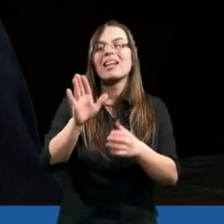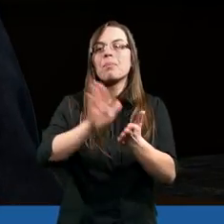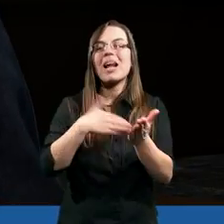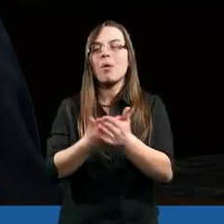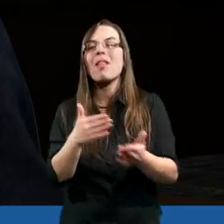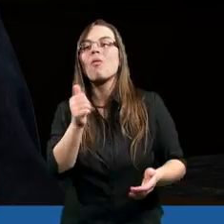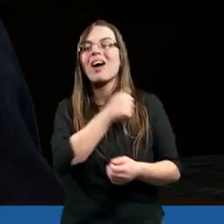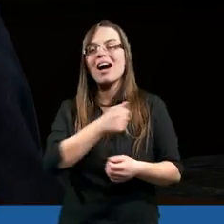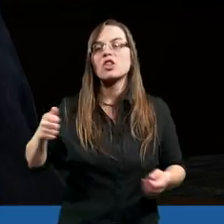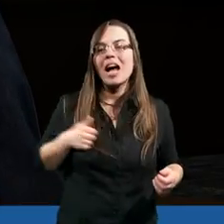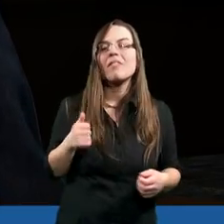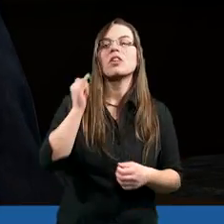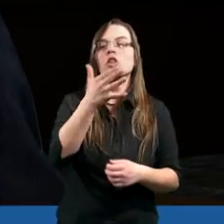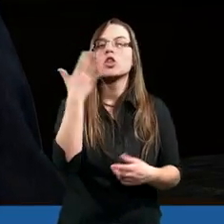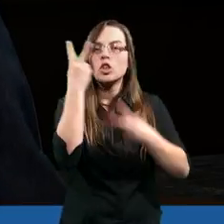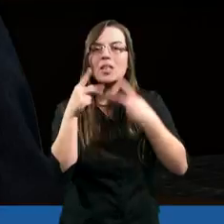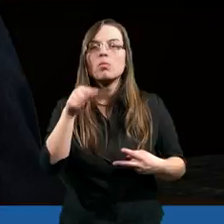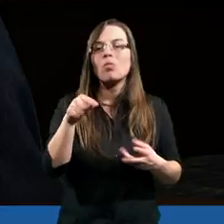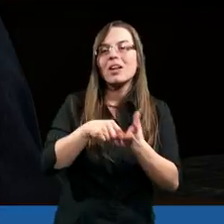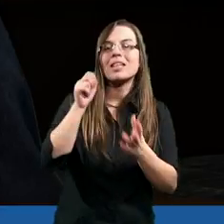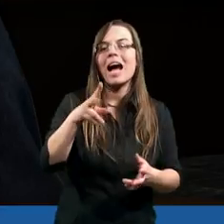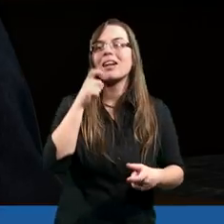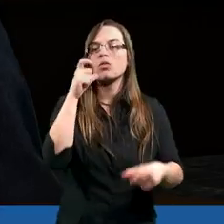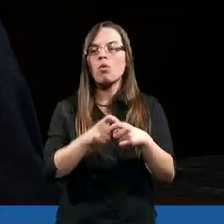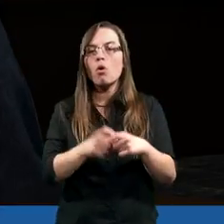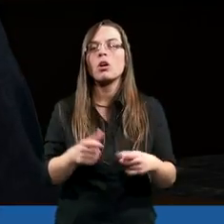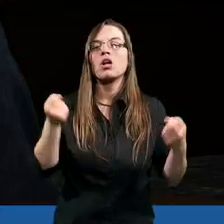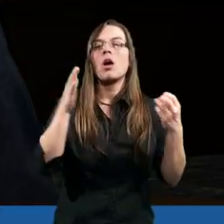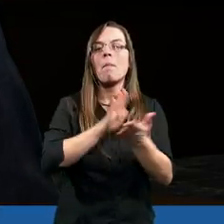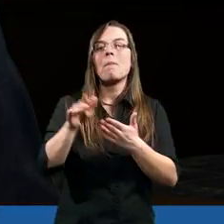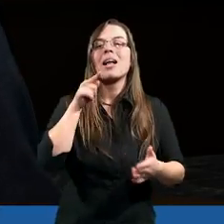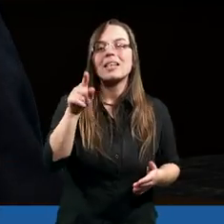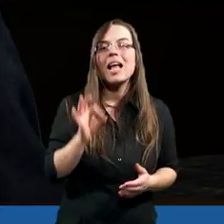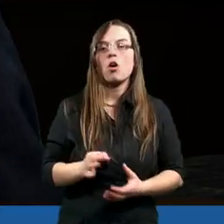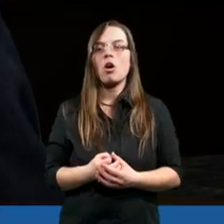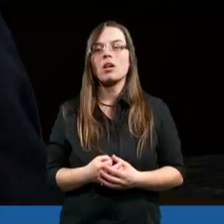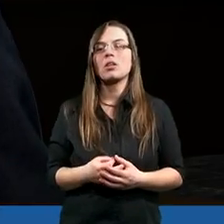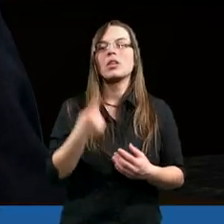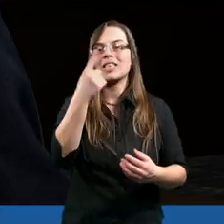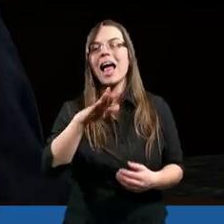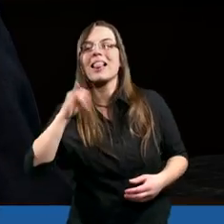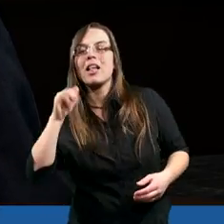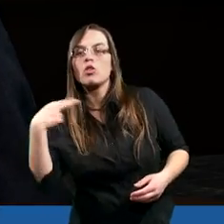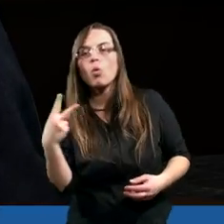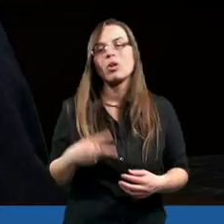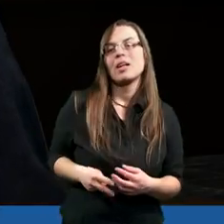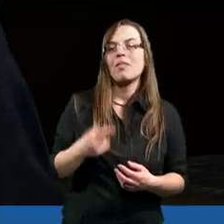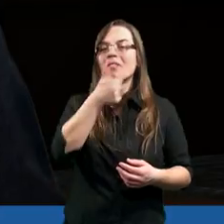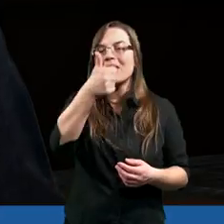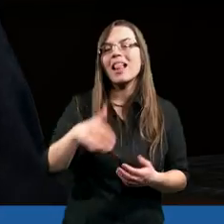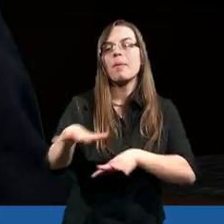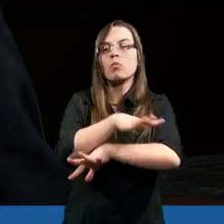przekładu warszawskiego i czytamy tutaj takie słowa. Bo przez niego jedni i drudzy